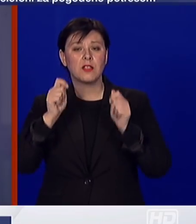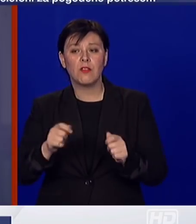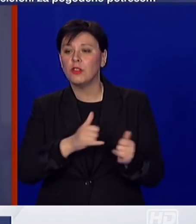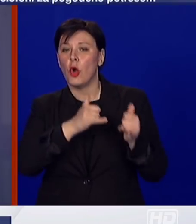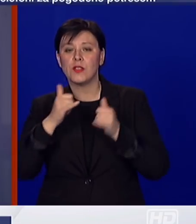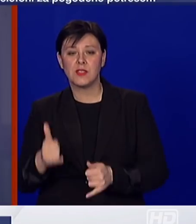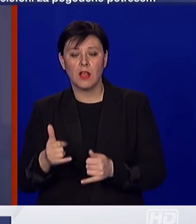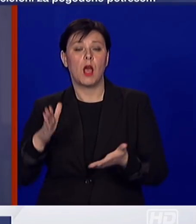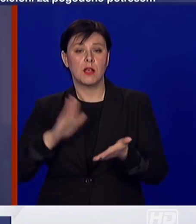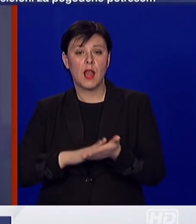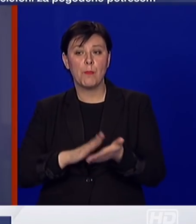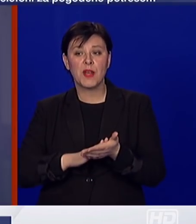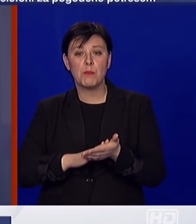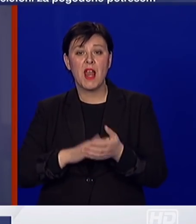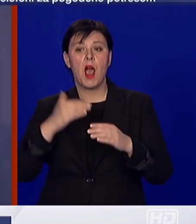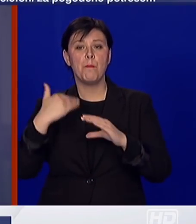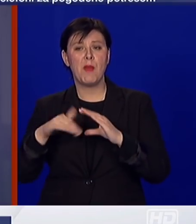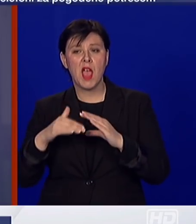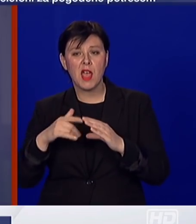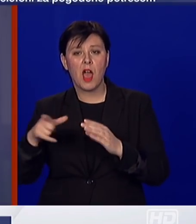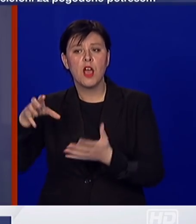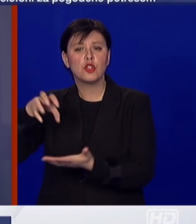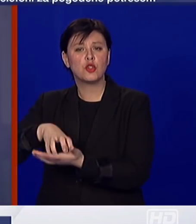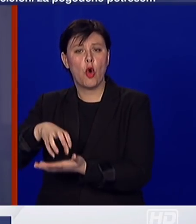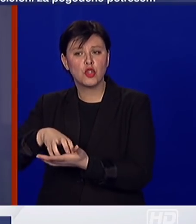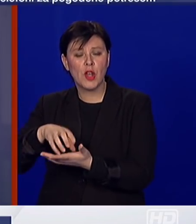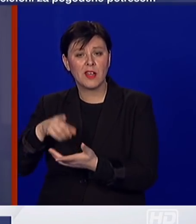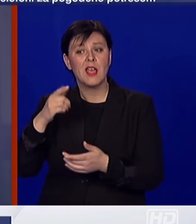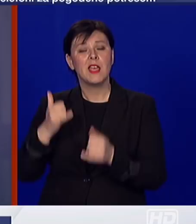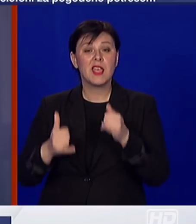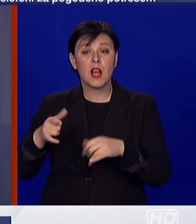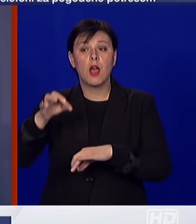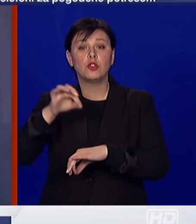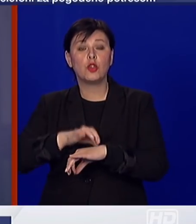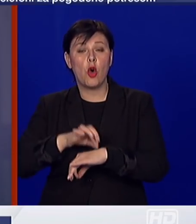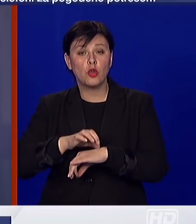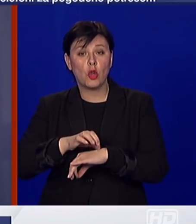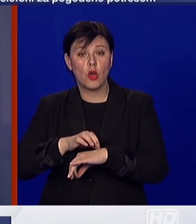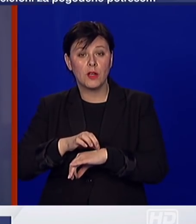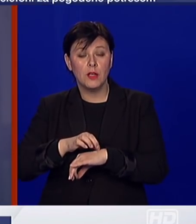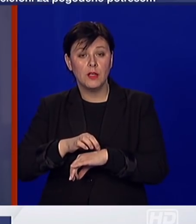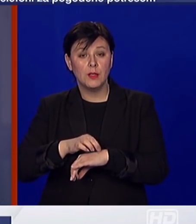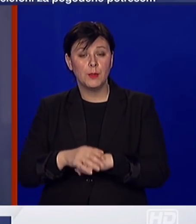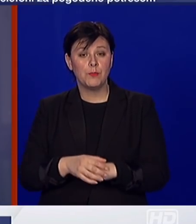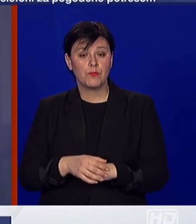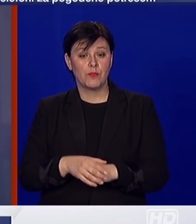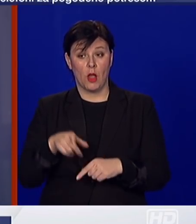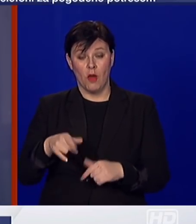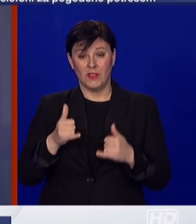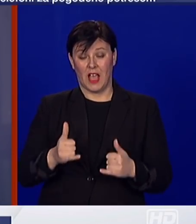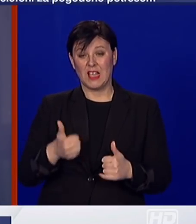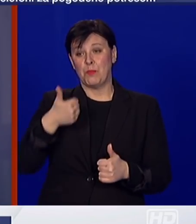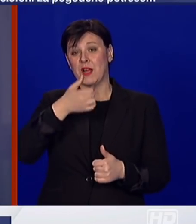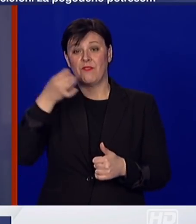putem e-mail adrese stožera i liječnika primarne zdravstvene zaštite. Dakle, ovo je prvi dan.